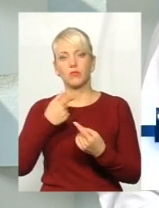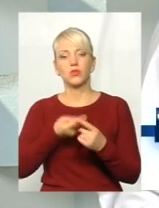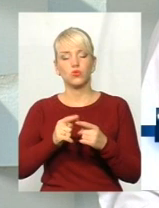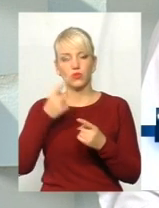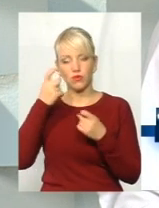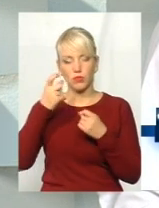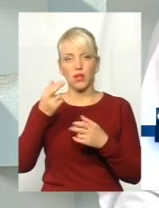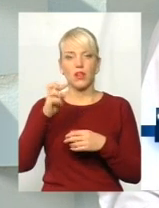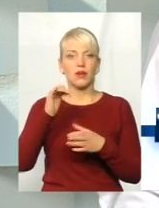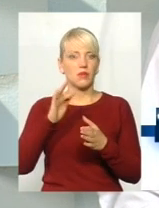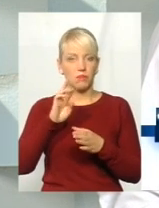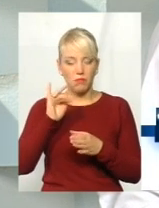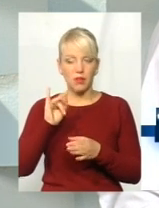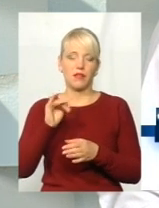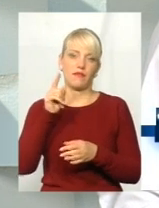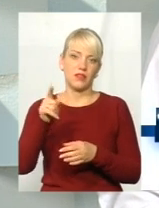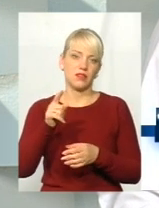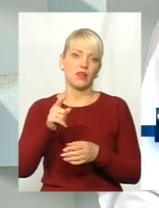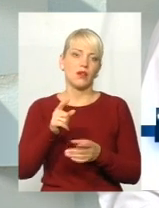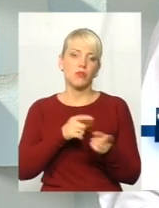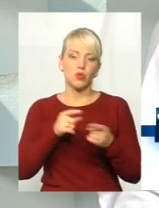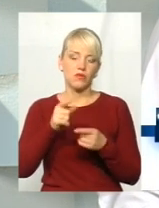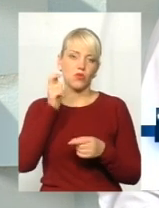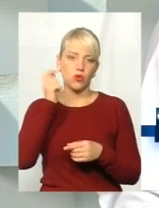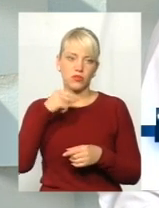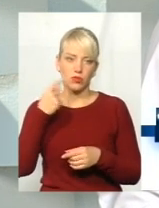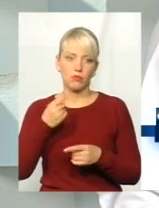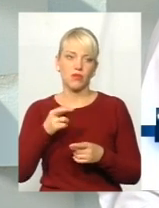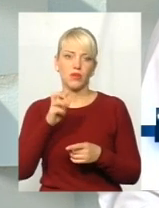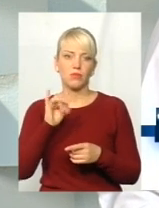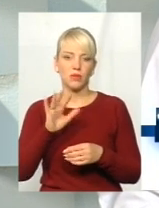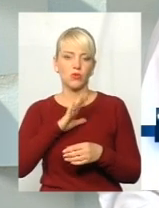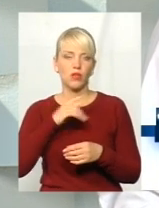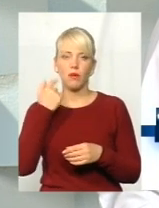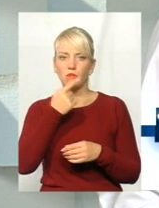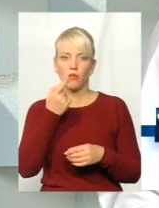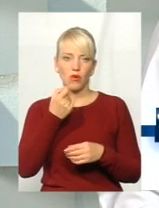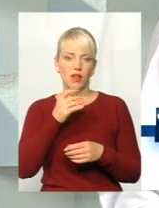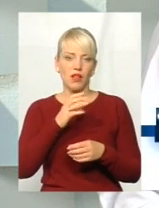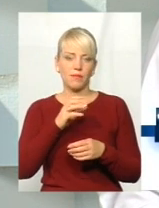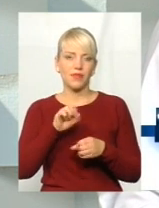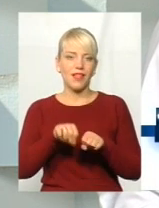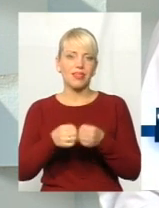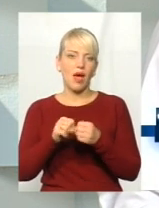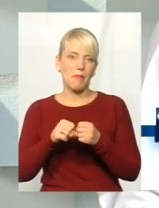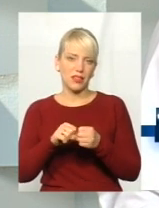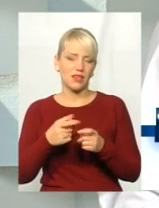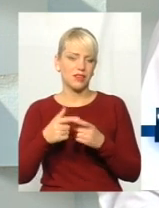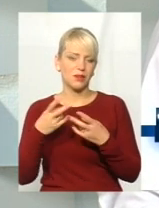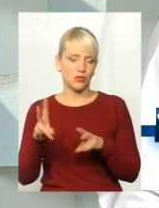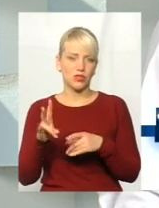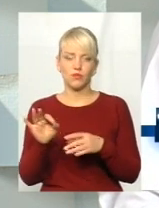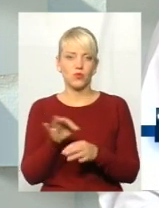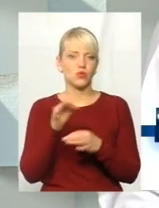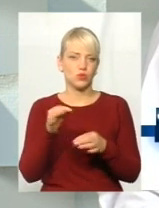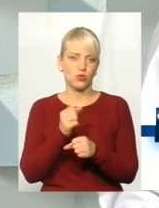підготувався навіть українською, щоб їм сказали, мова десь б була трохи ламана, то не потрібно ніякого там нічого робити, а я